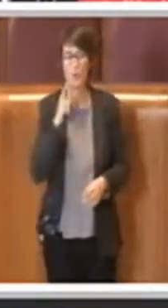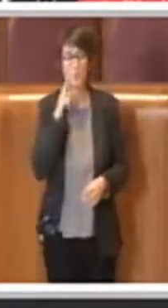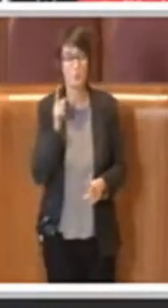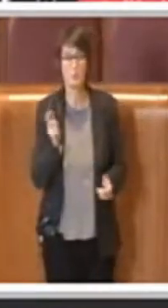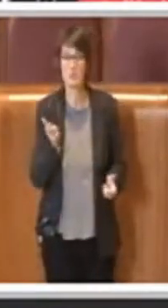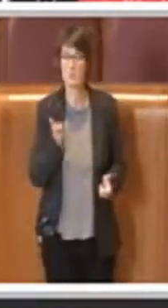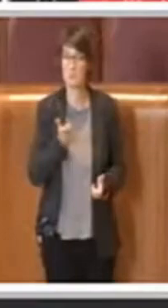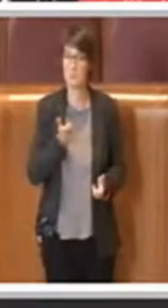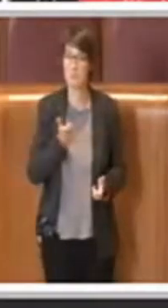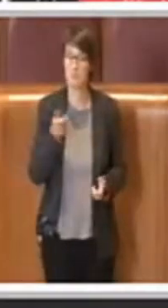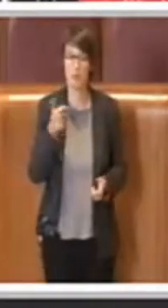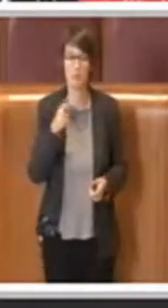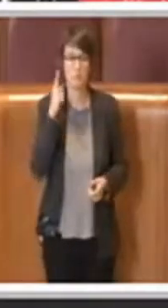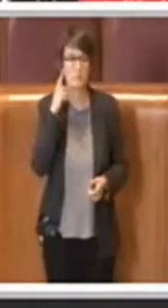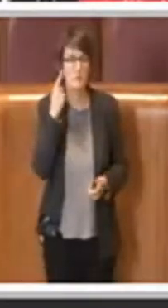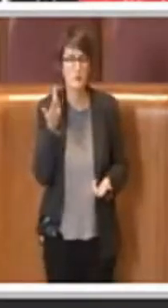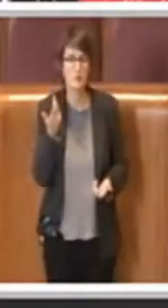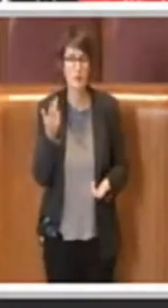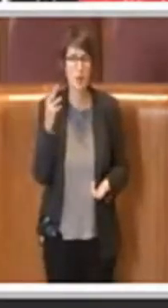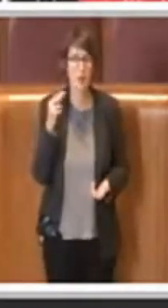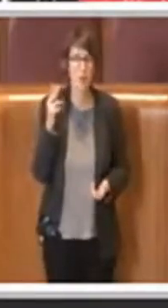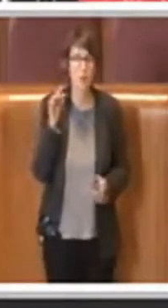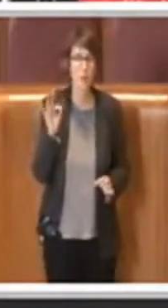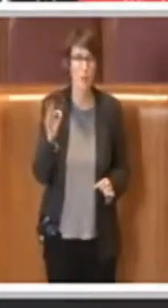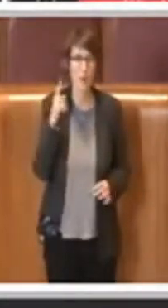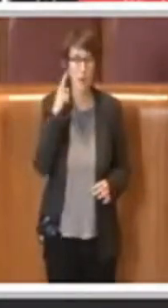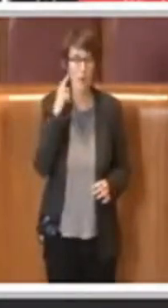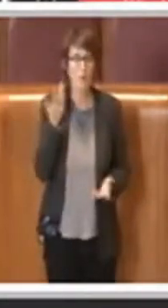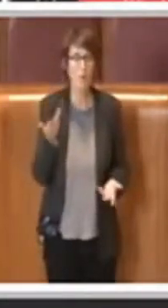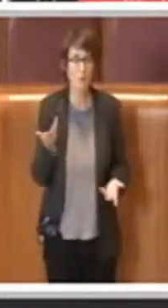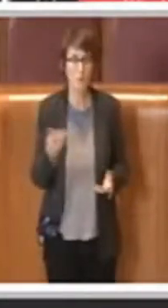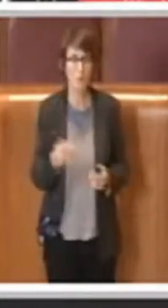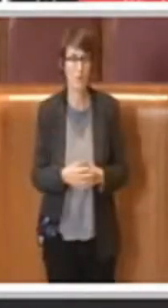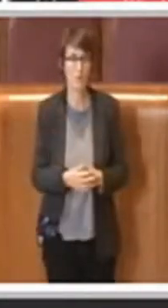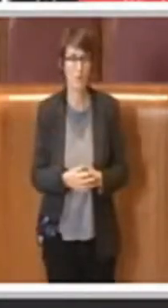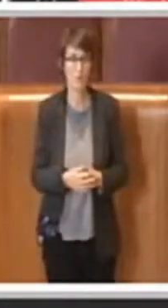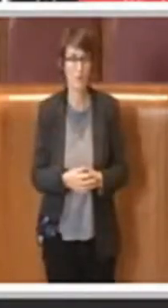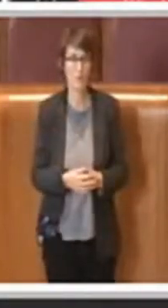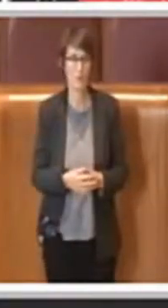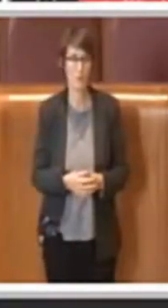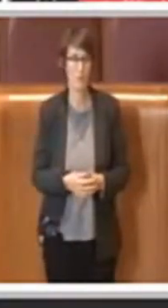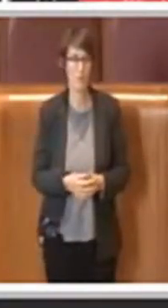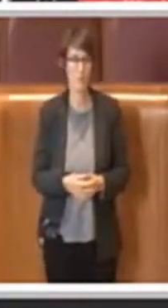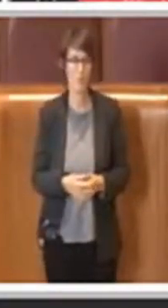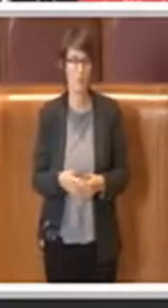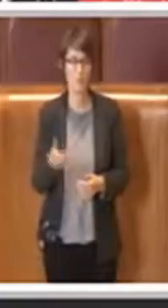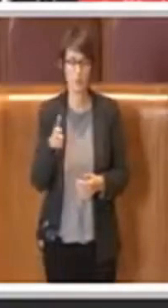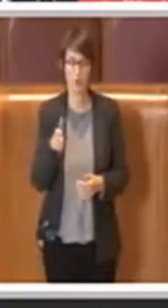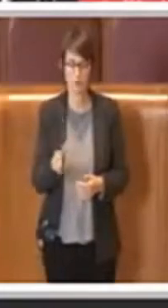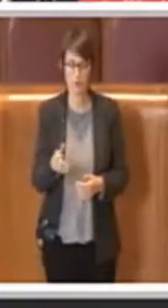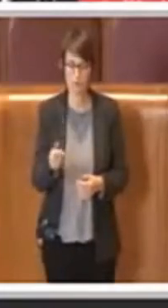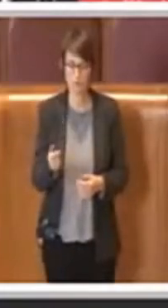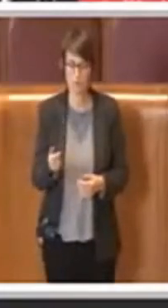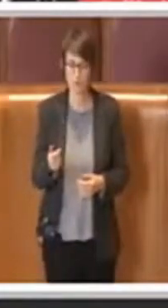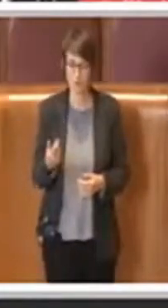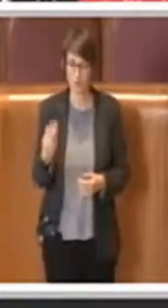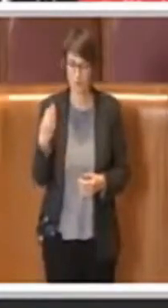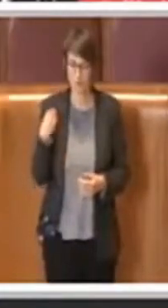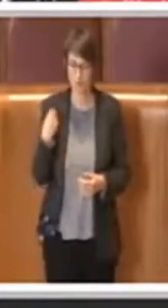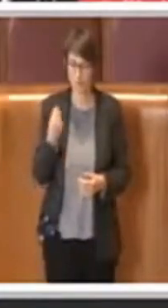sentono certe cose perché ci viene chiesto di distinguere tra